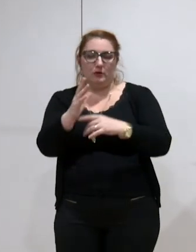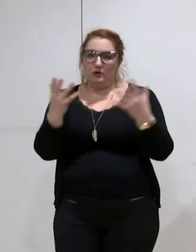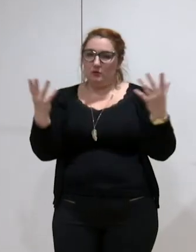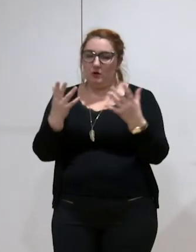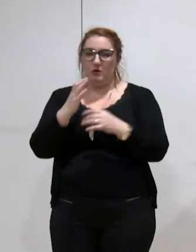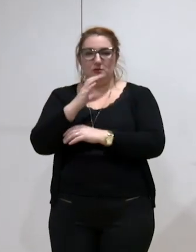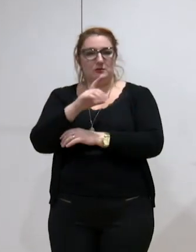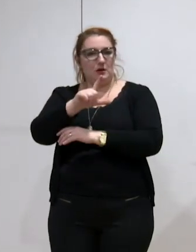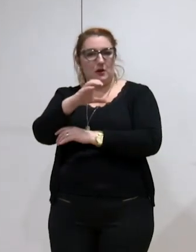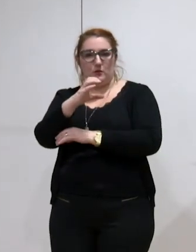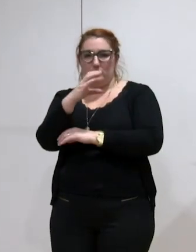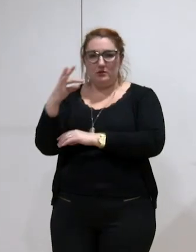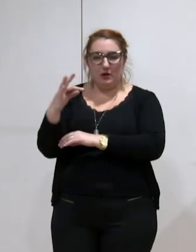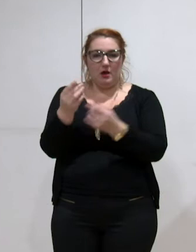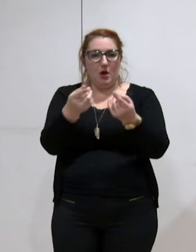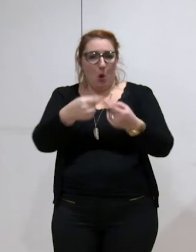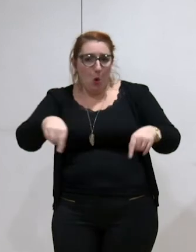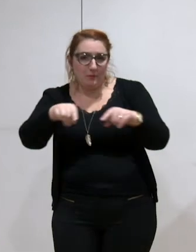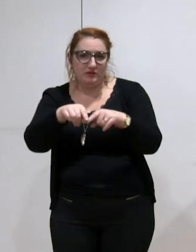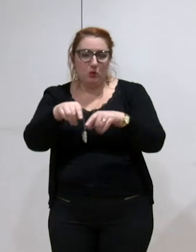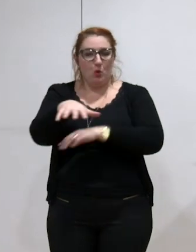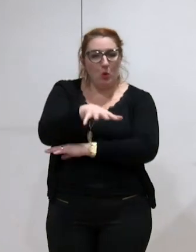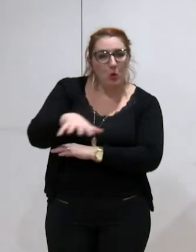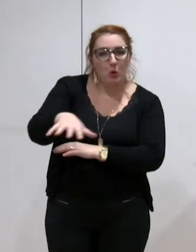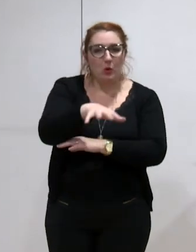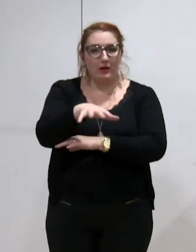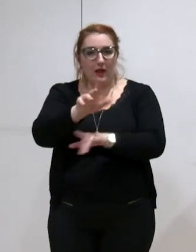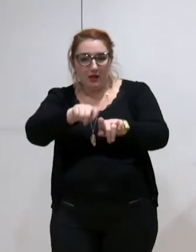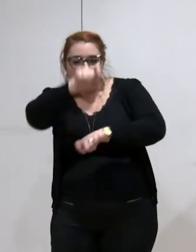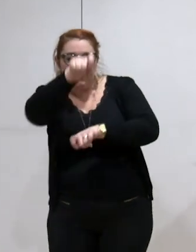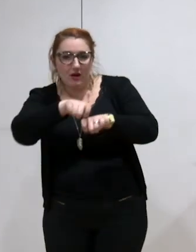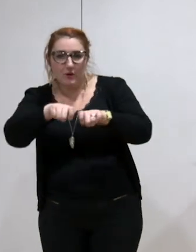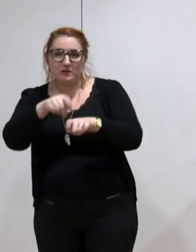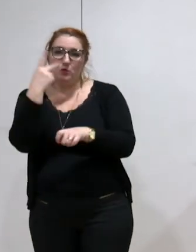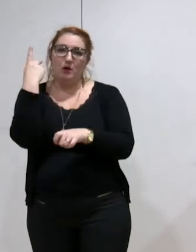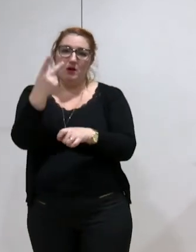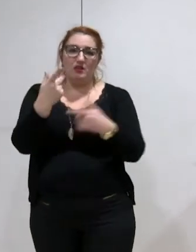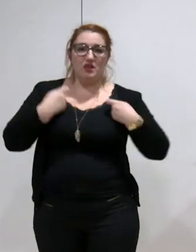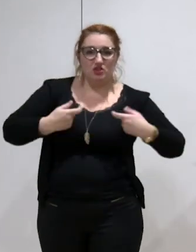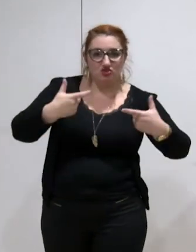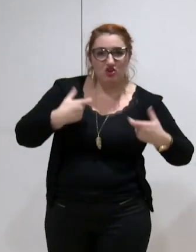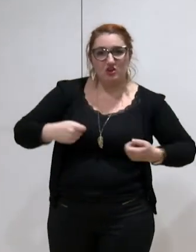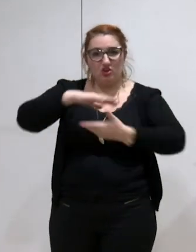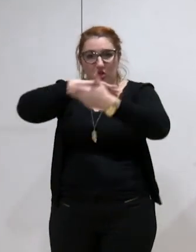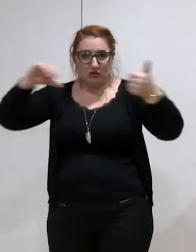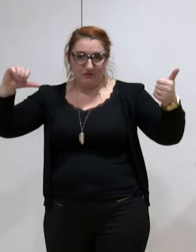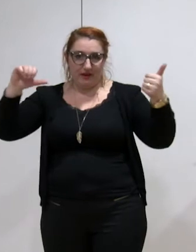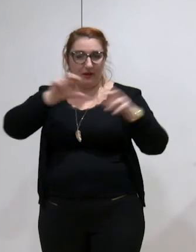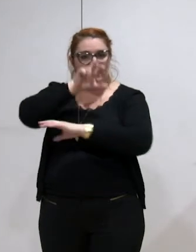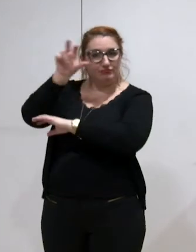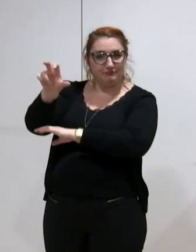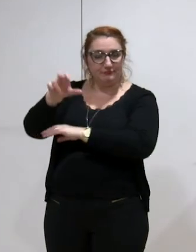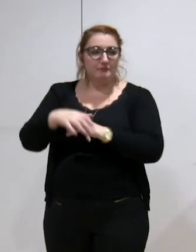'évaluation des charges transférées, parce que, évidemment, si ceux qui se sont penchés là-dessus en ont vu la